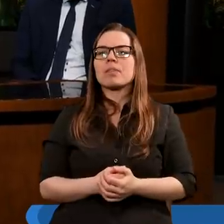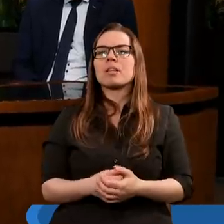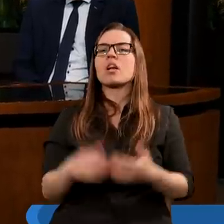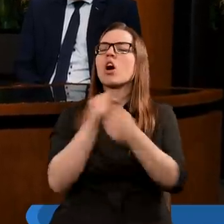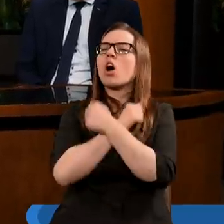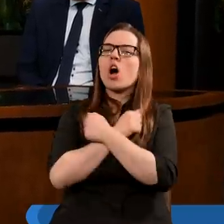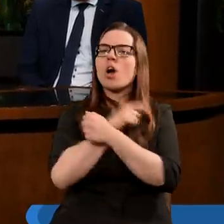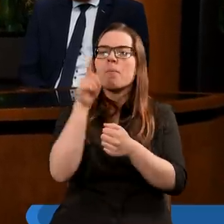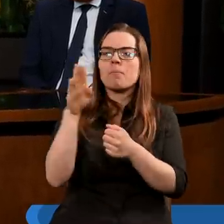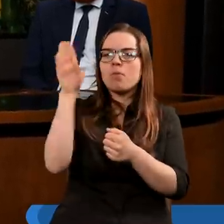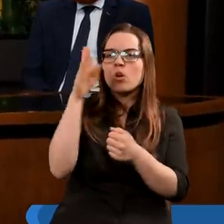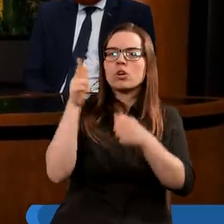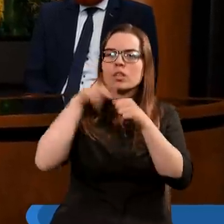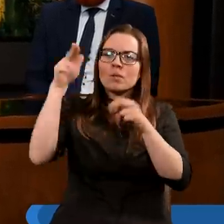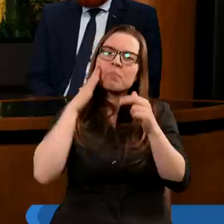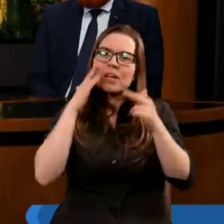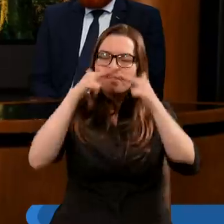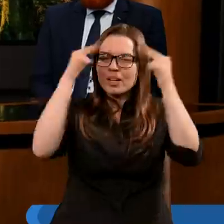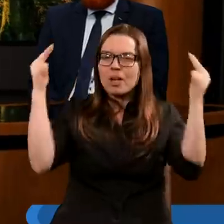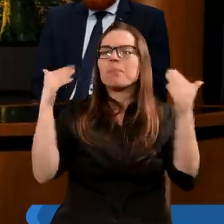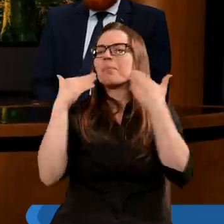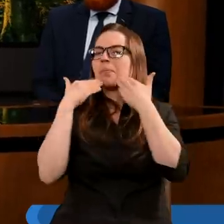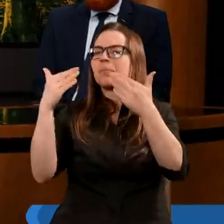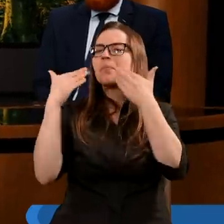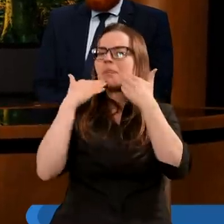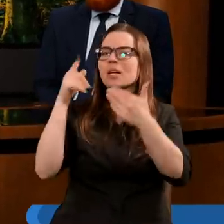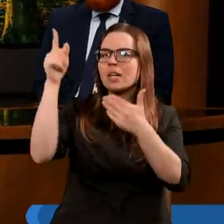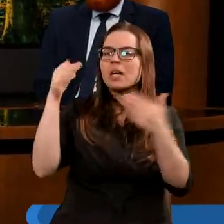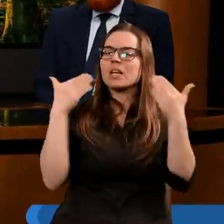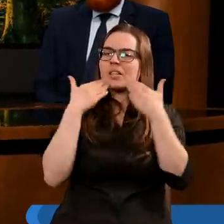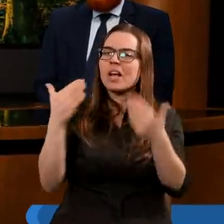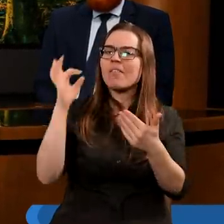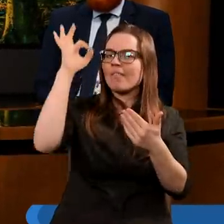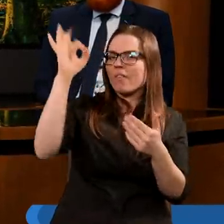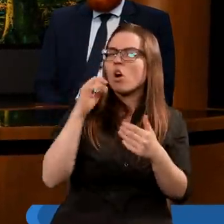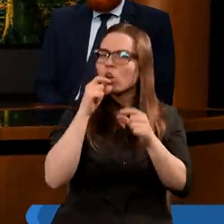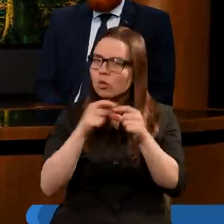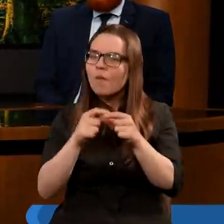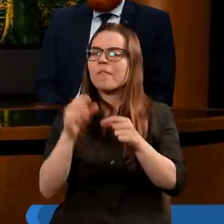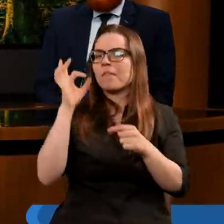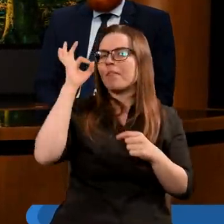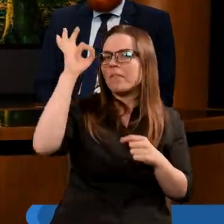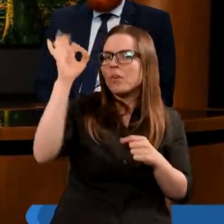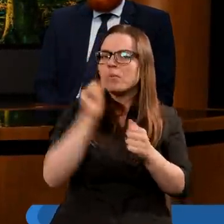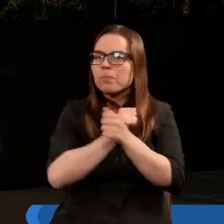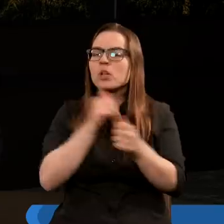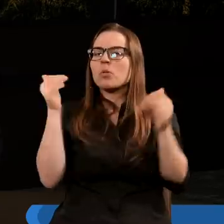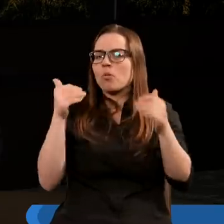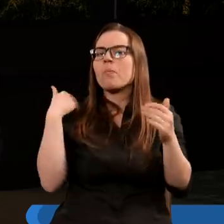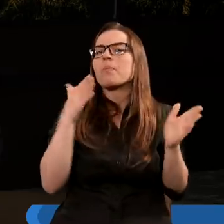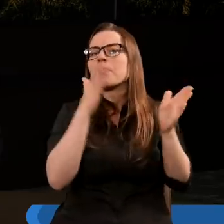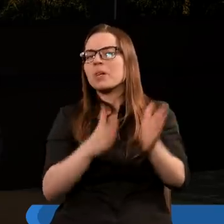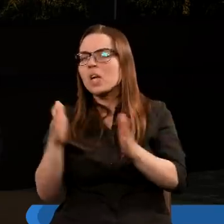Kochany Panie i Boże, którym mieszkasz w niebie, dziękujemy ci za to, że dzięki twojemu słowu możemy być